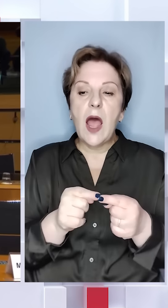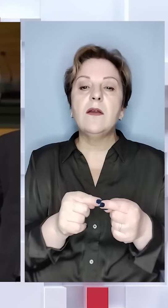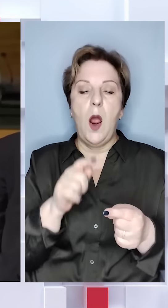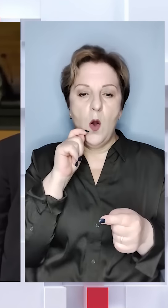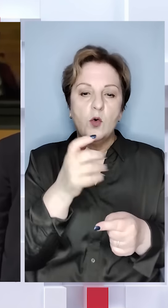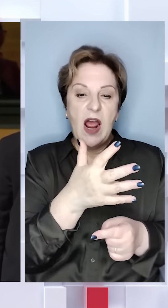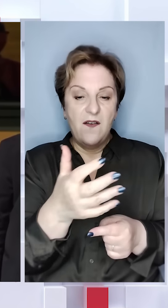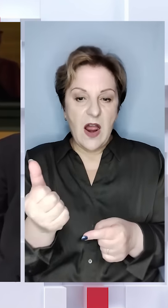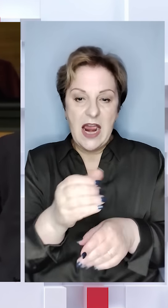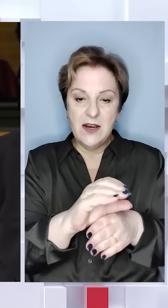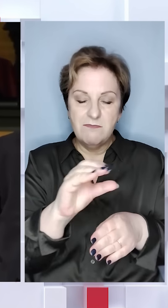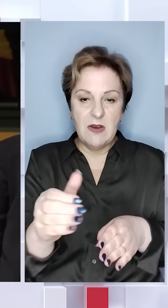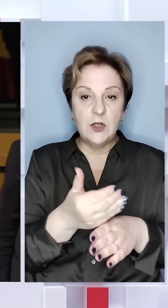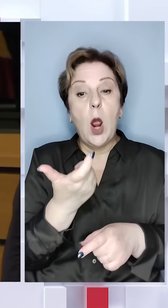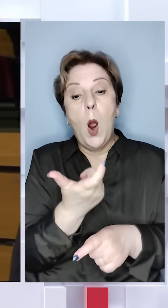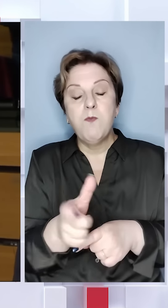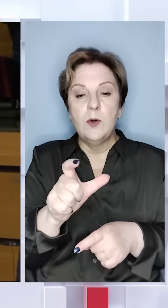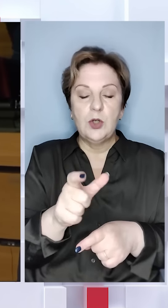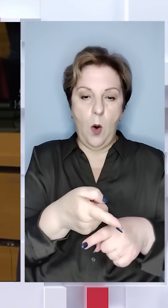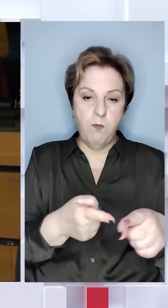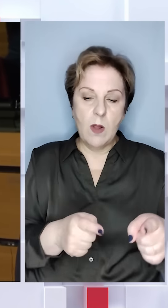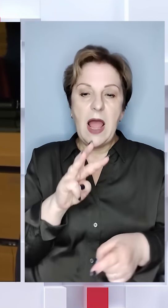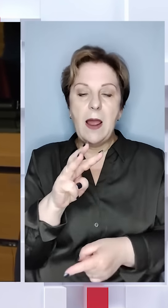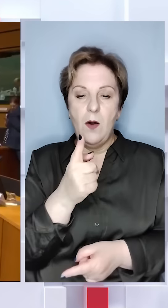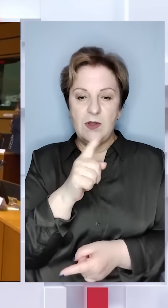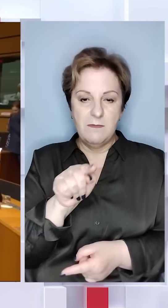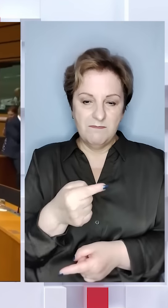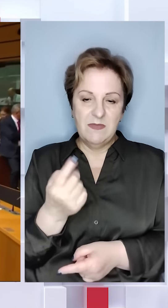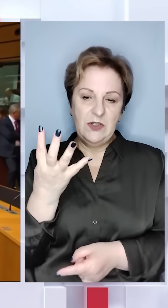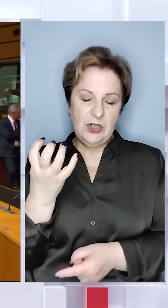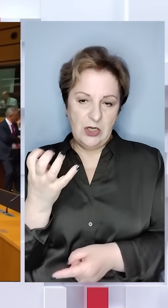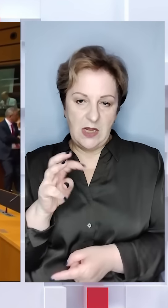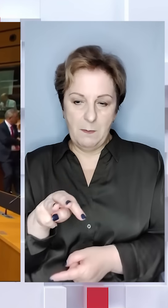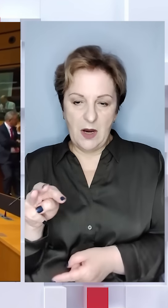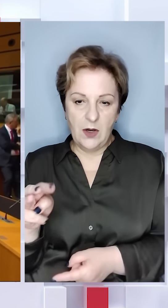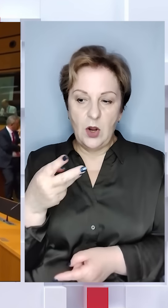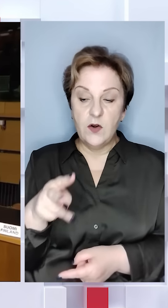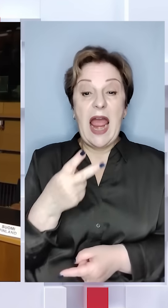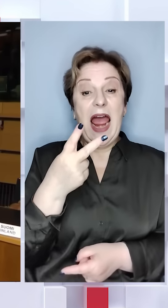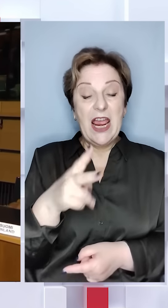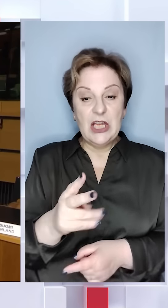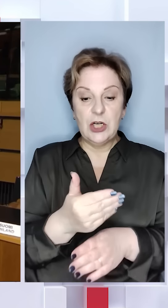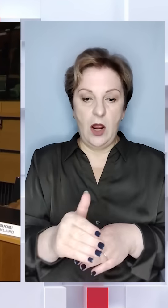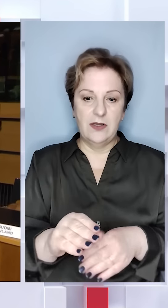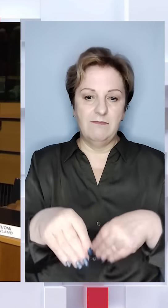Україна отримає частину, а саме більшу половину – мільярди 400 мільйонів євро. Інша частина надійде наприкінці року.